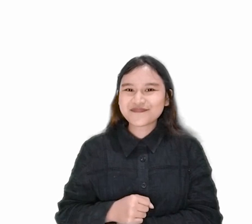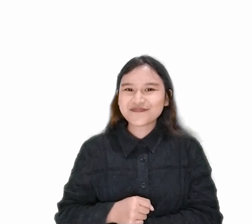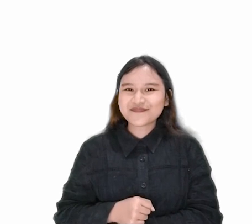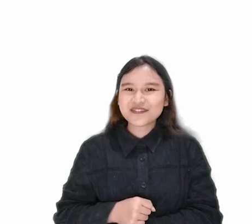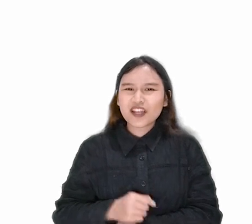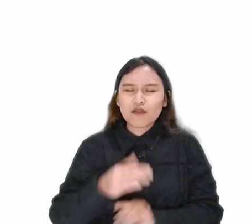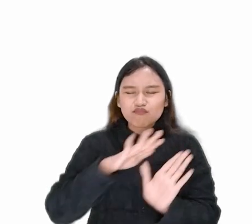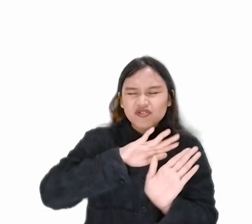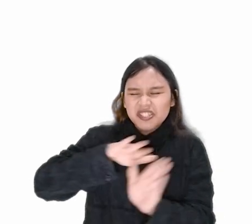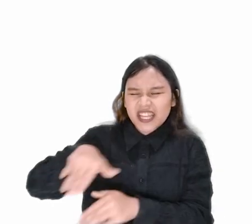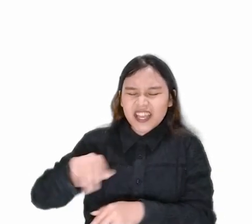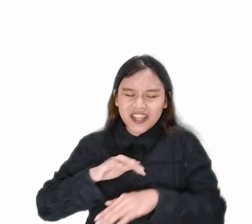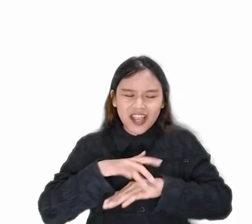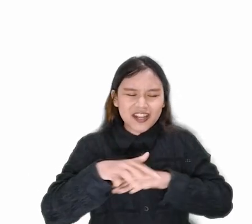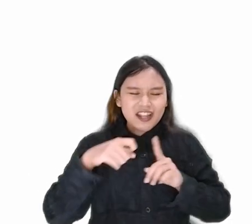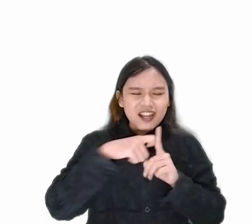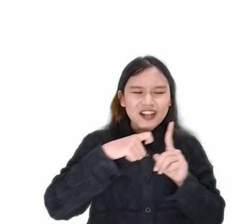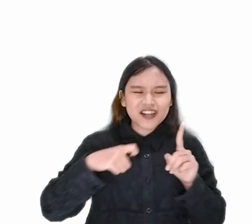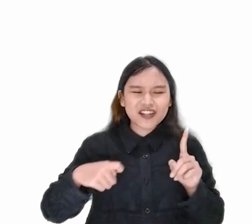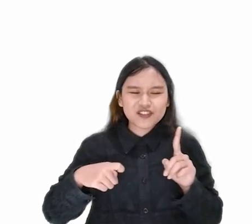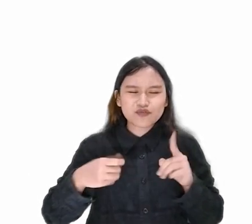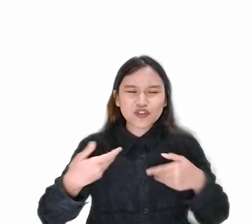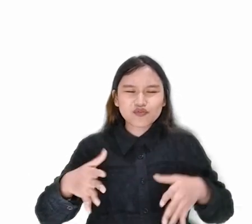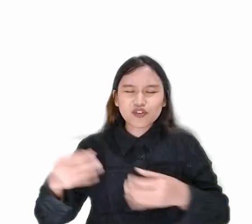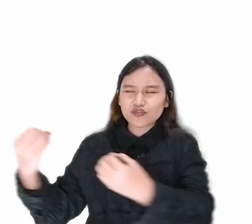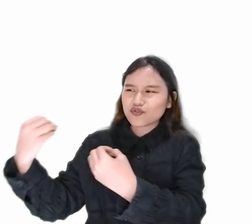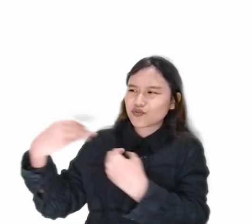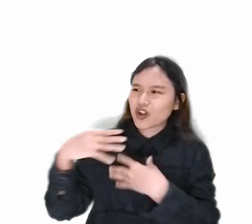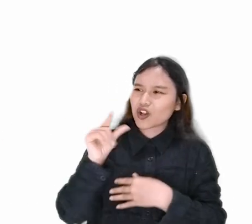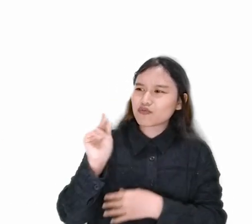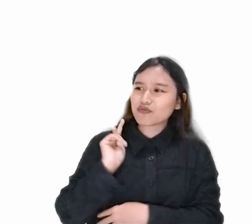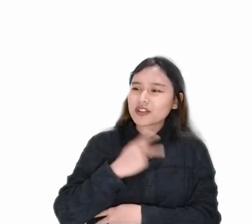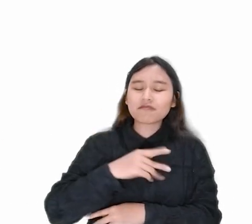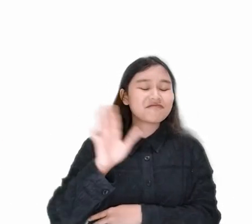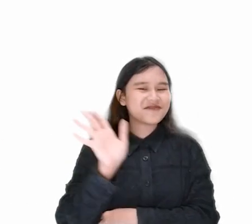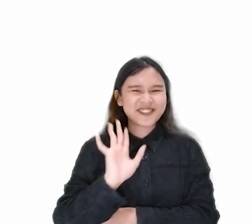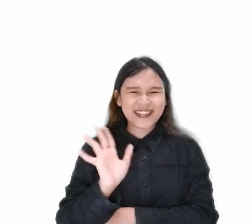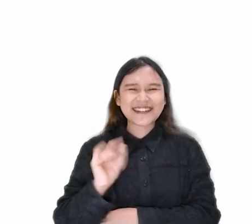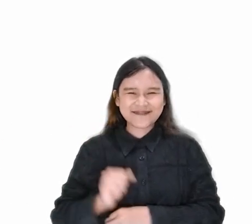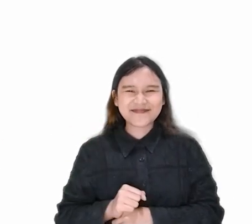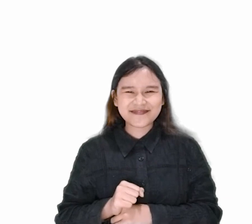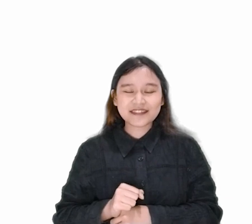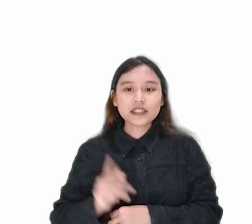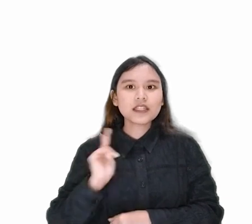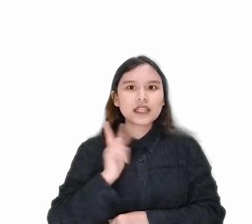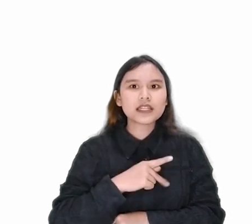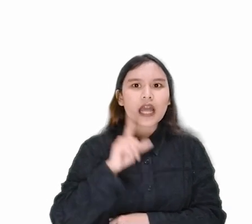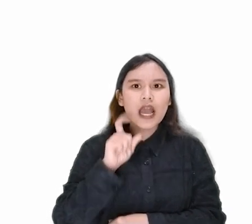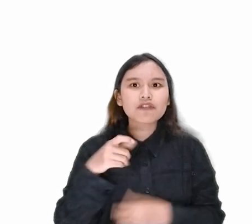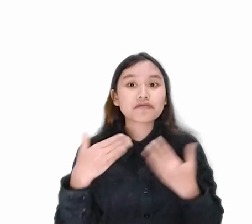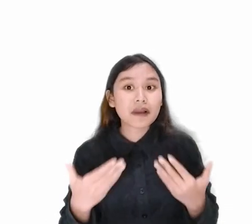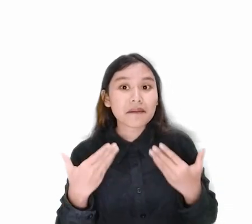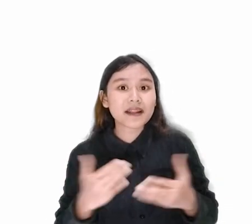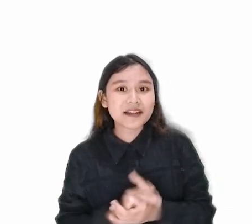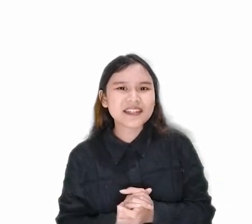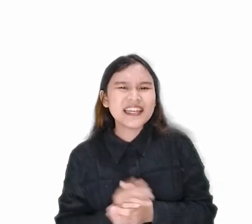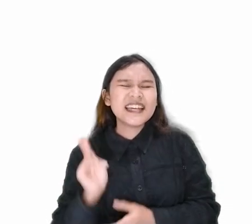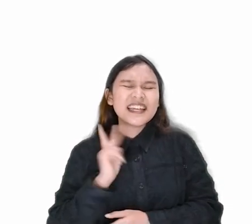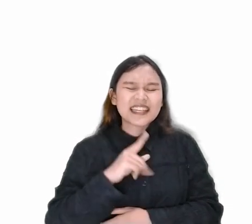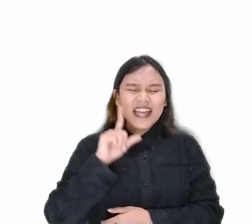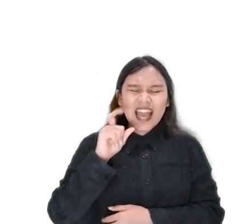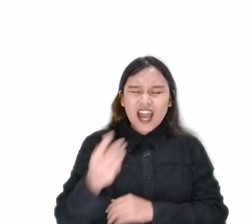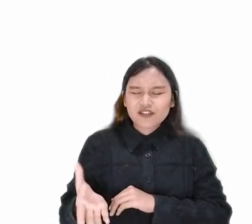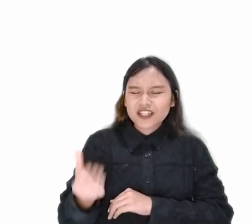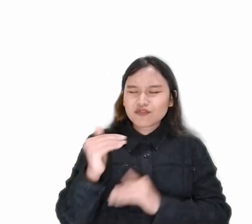tidak menyanyiakan darah Kristus yang sudah dicurahkan bagi kita Yaitu dengan kita hidup sesuai